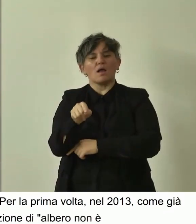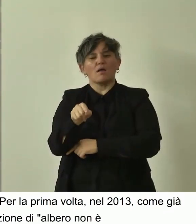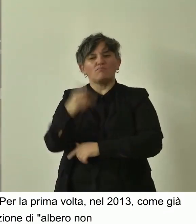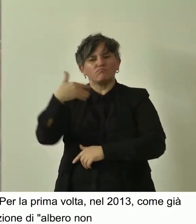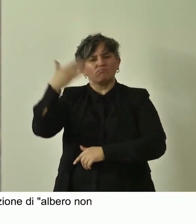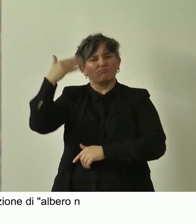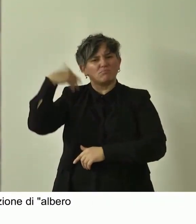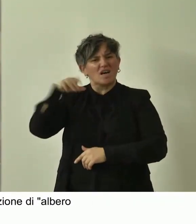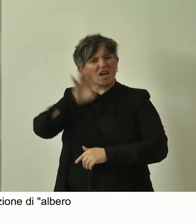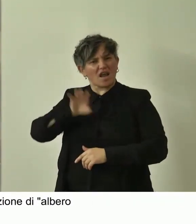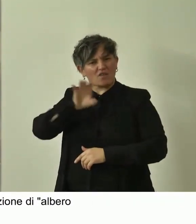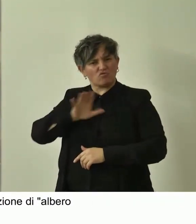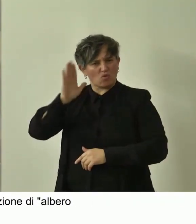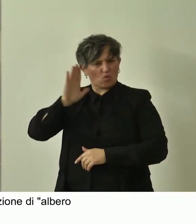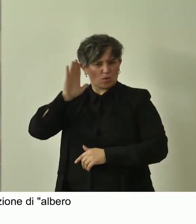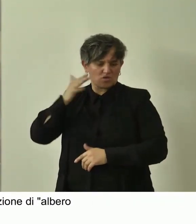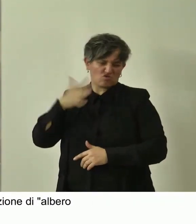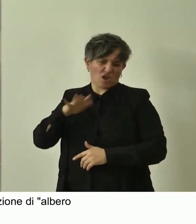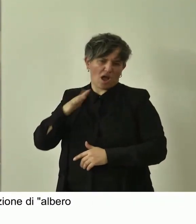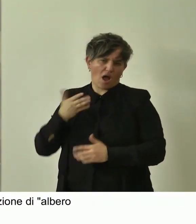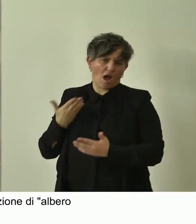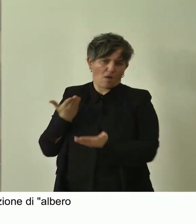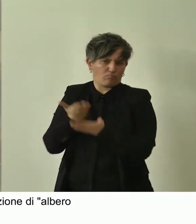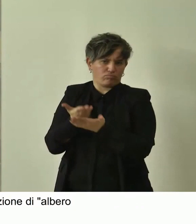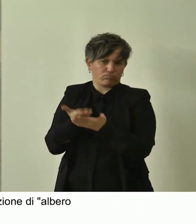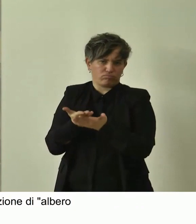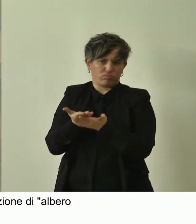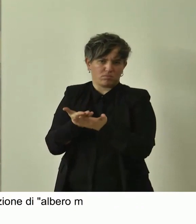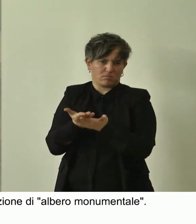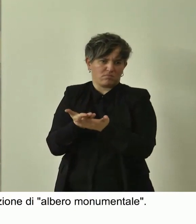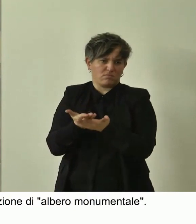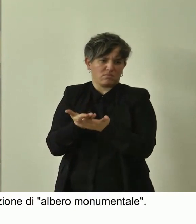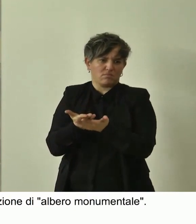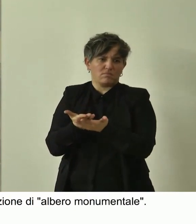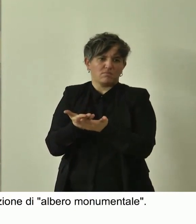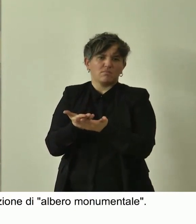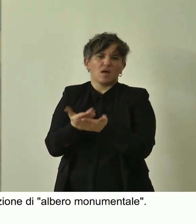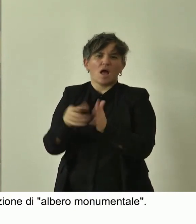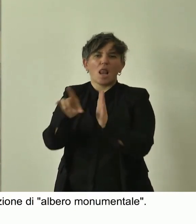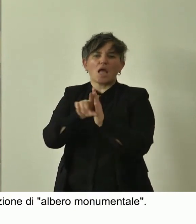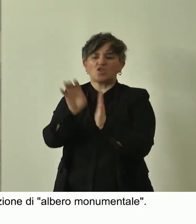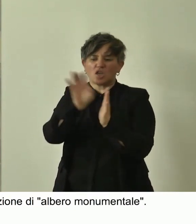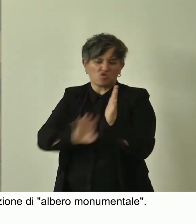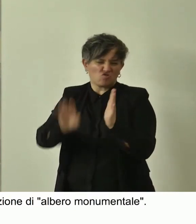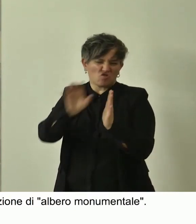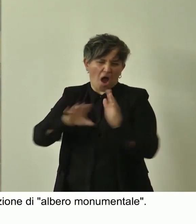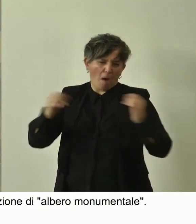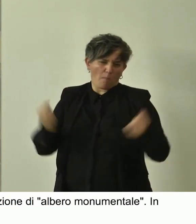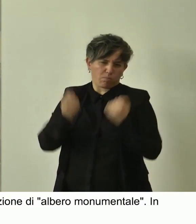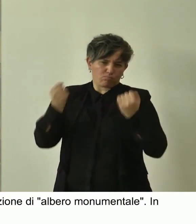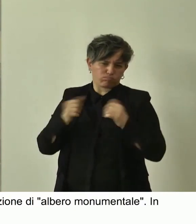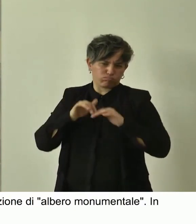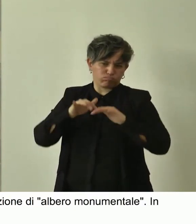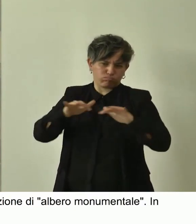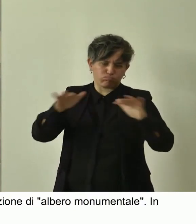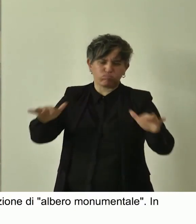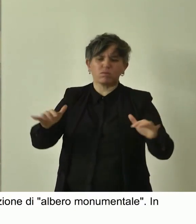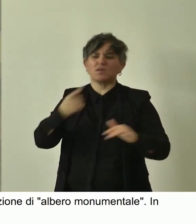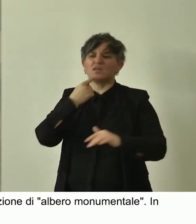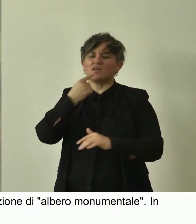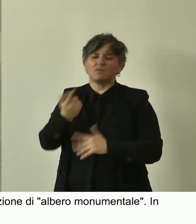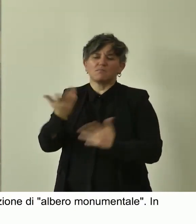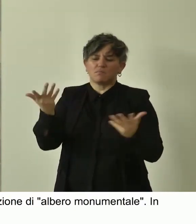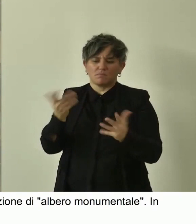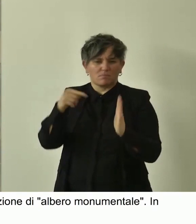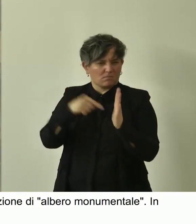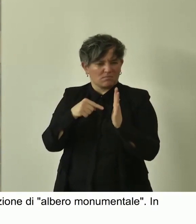avevano già promulgato delle leggi regionali in cui si dava tutela a